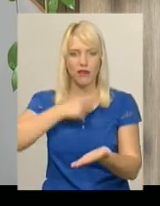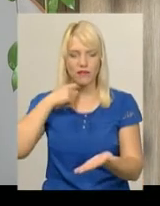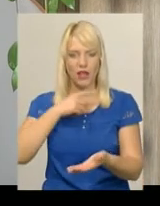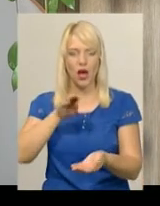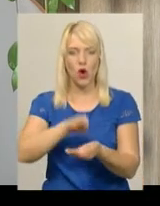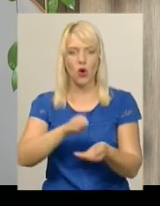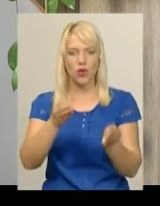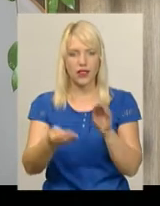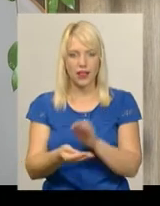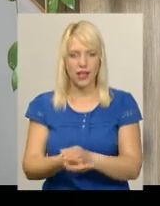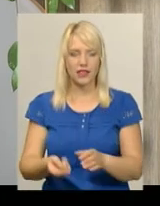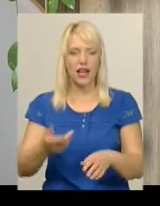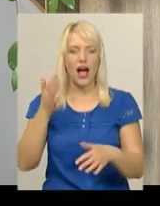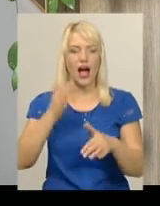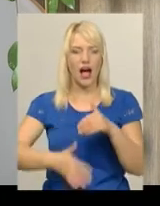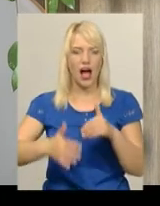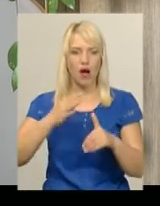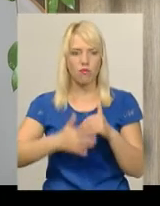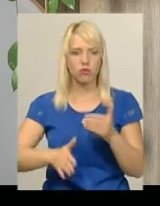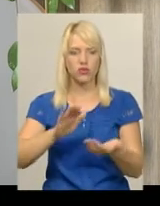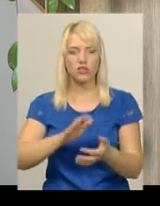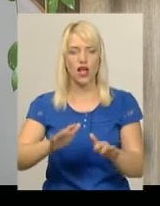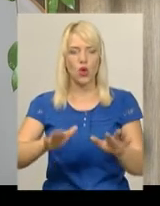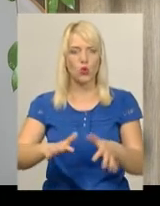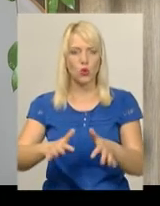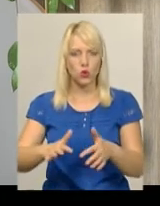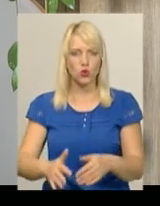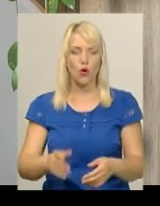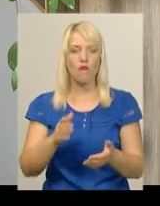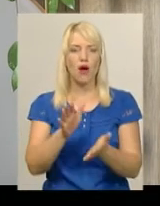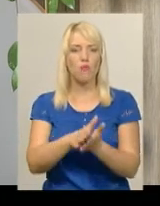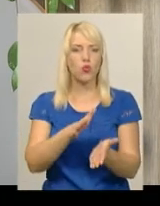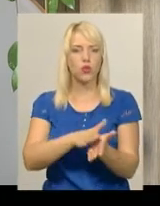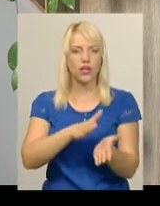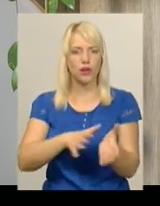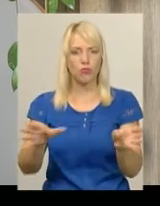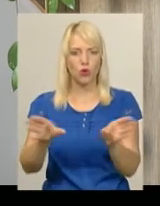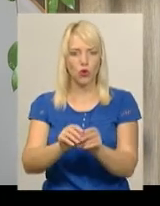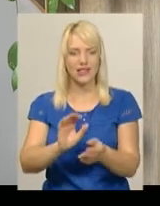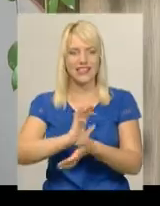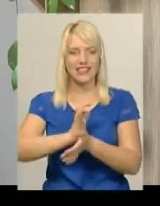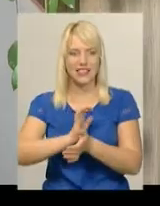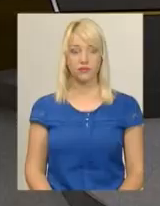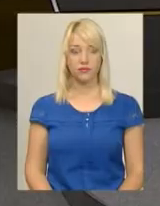капуста тушкована з курячим м'ясом, бутерброд з сиром і пиріжки з горохом.